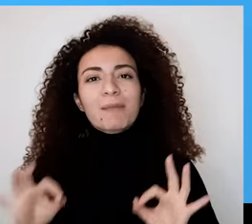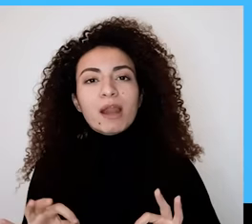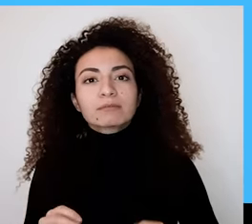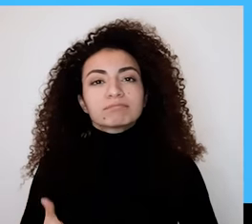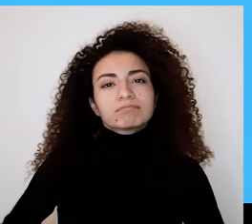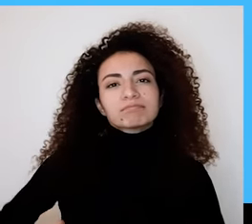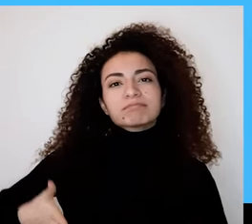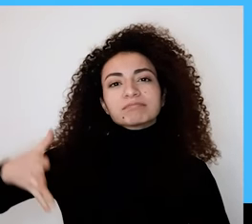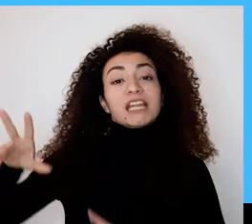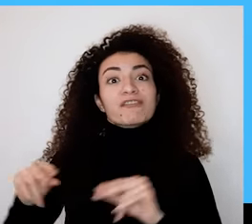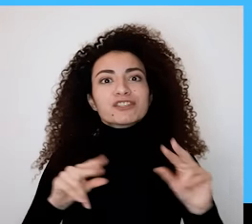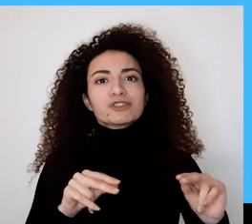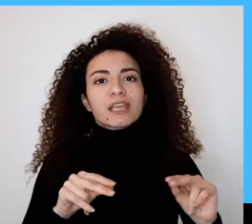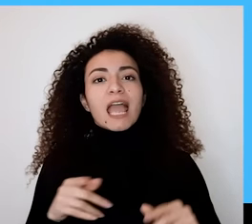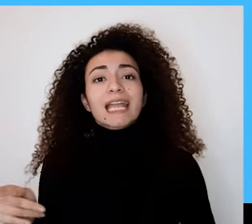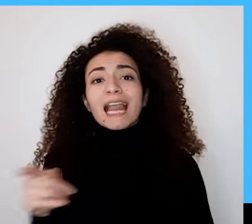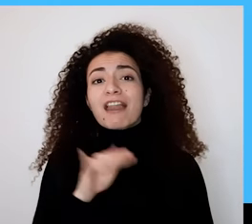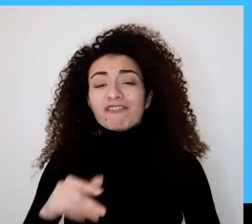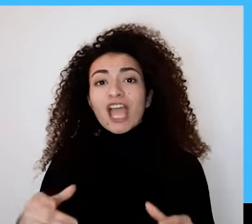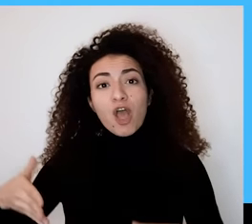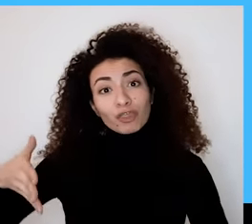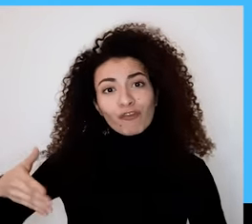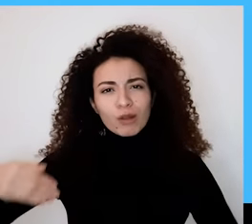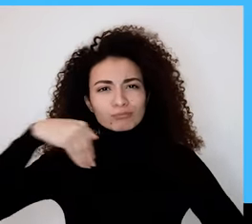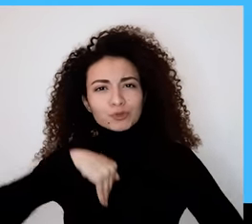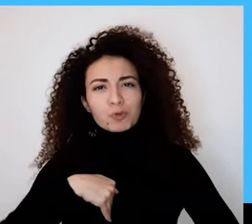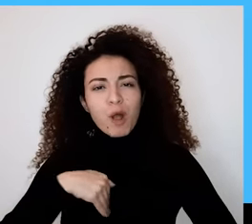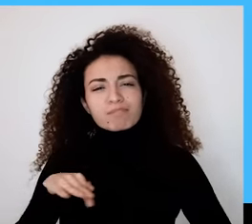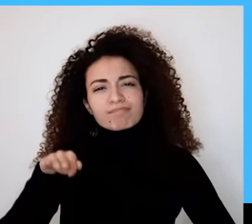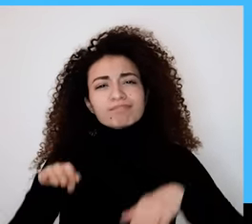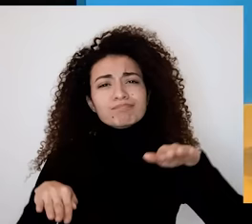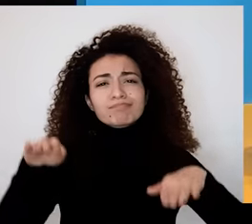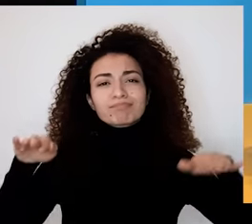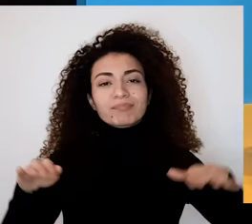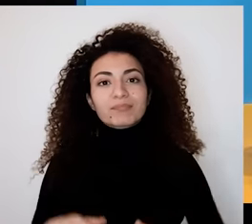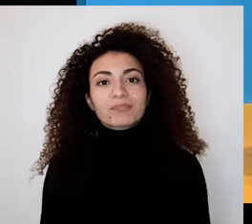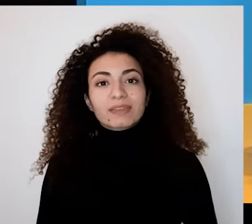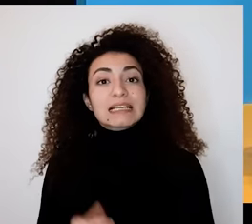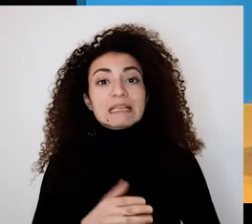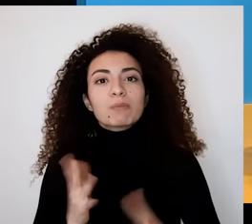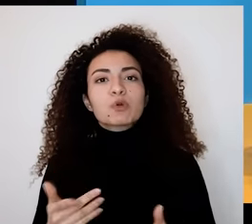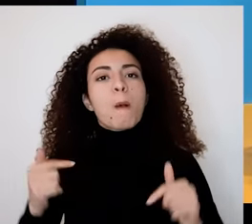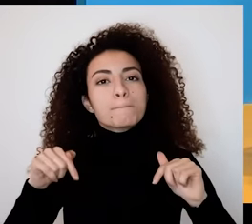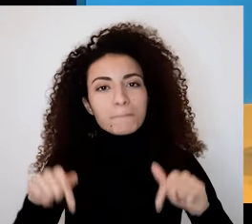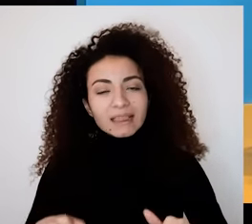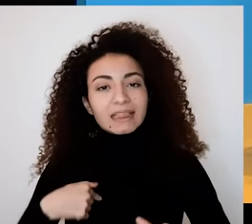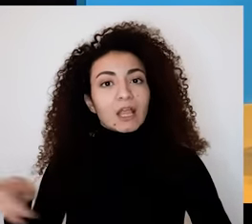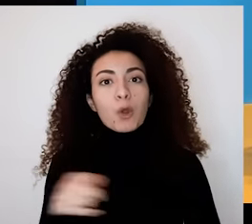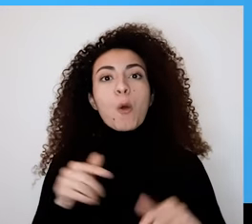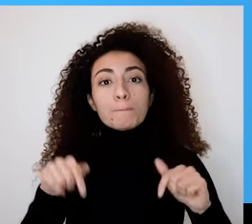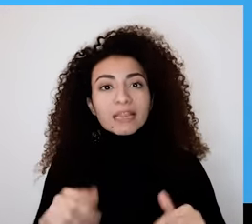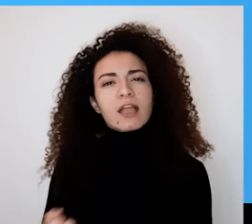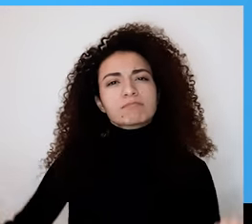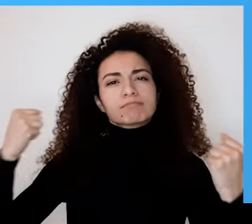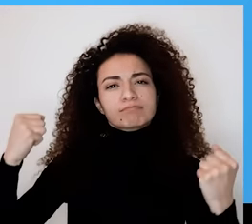أحياناً هالطفل موجود بداخل كل شخص منه بدرجات متفاوتة والسبب هو الرغبة بالإنجاز